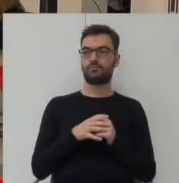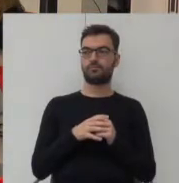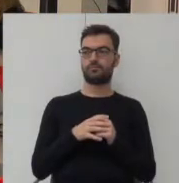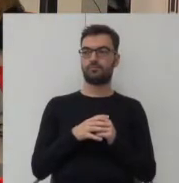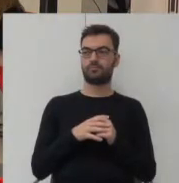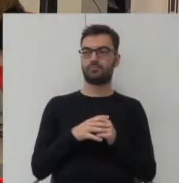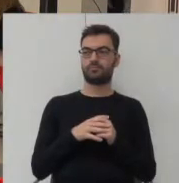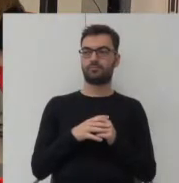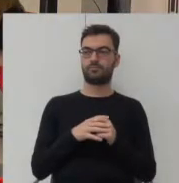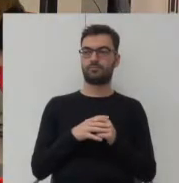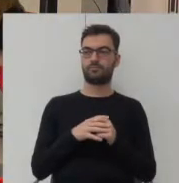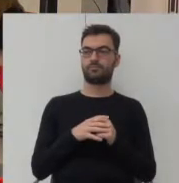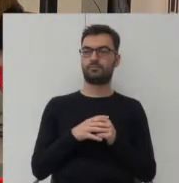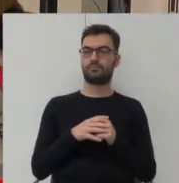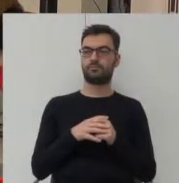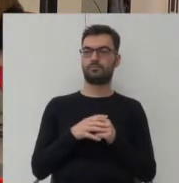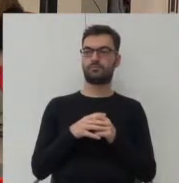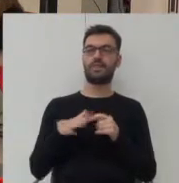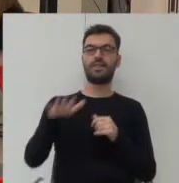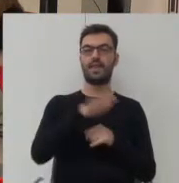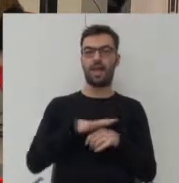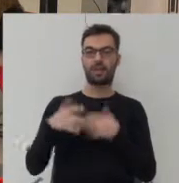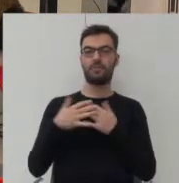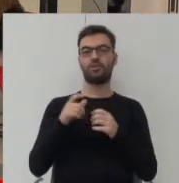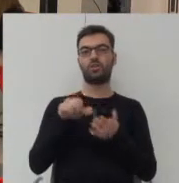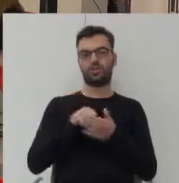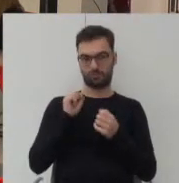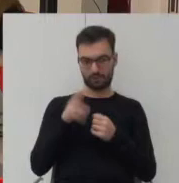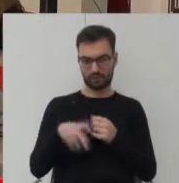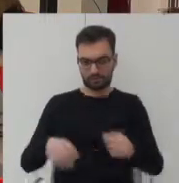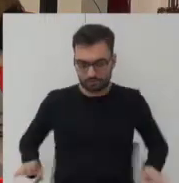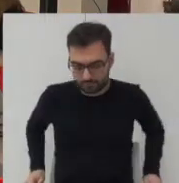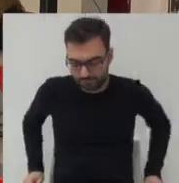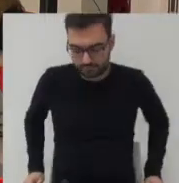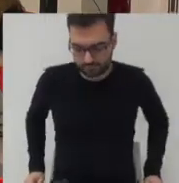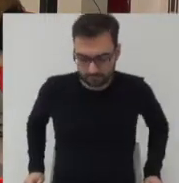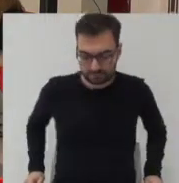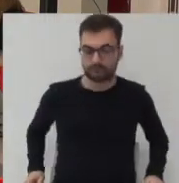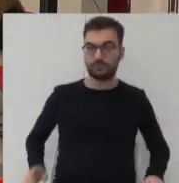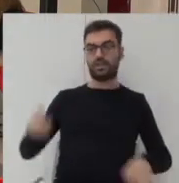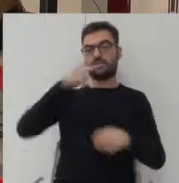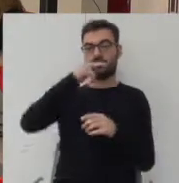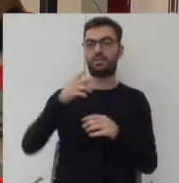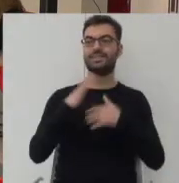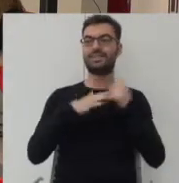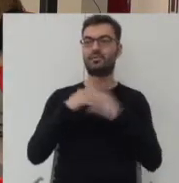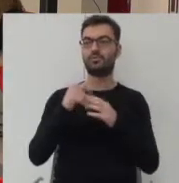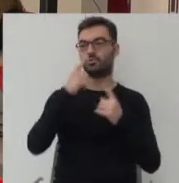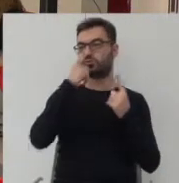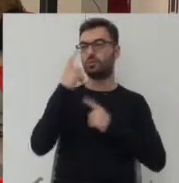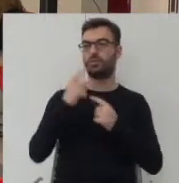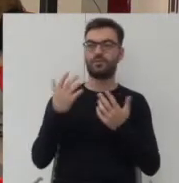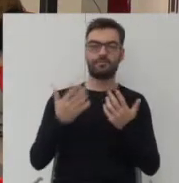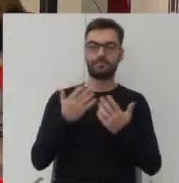Znaczy nie jest, te tereny są blisko centrum, ale jak Pan widział ta zabudowa jest kompletnie